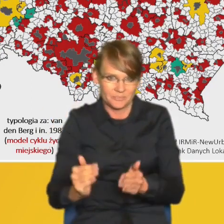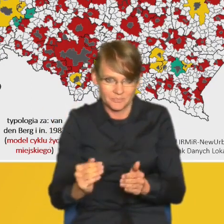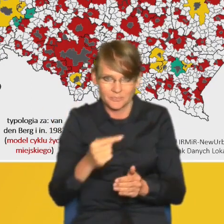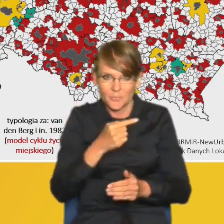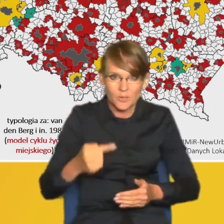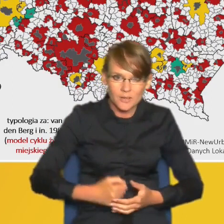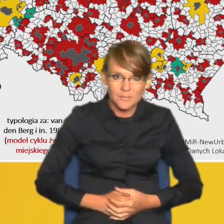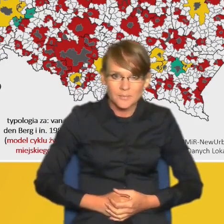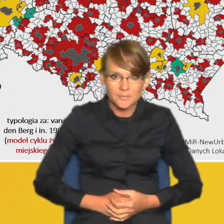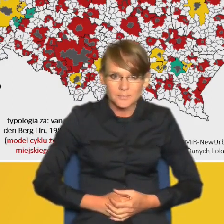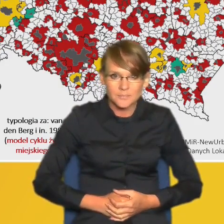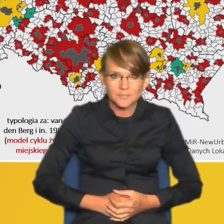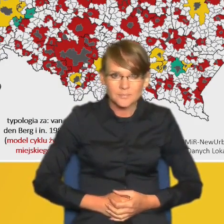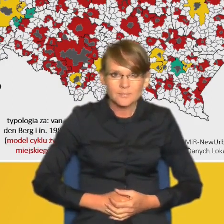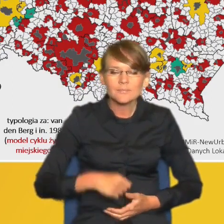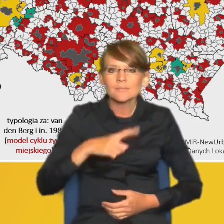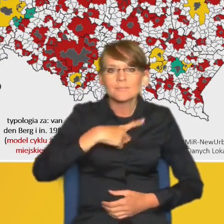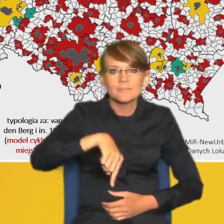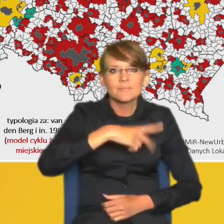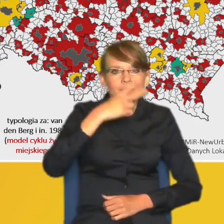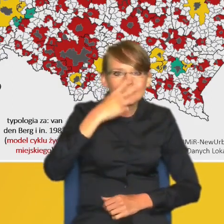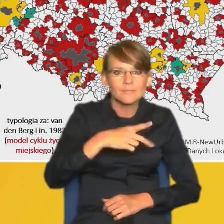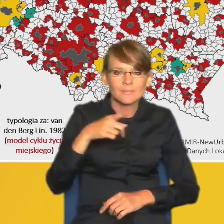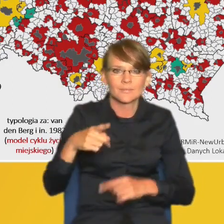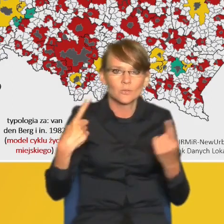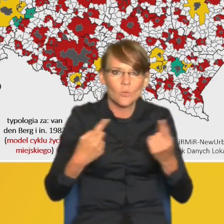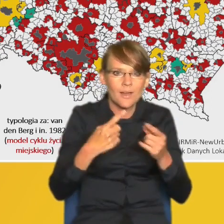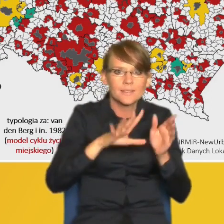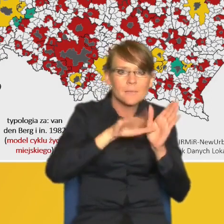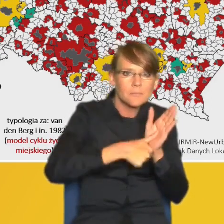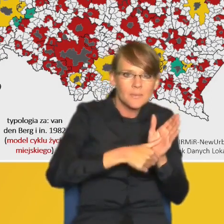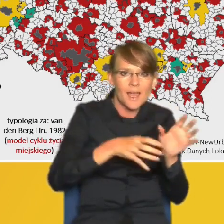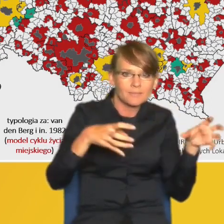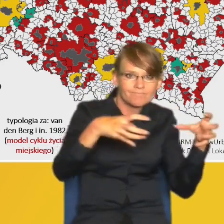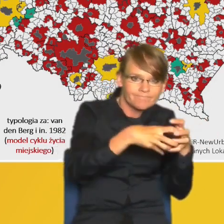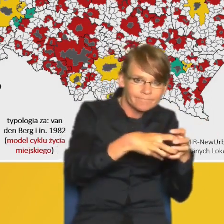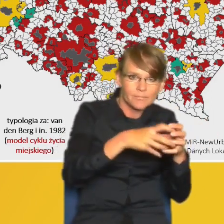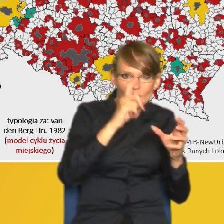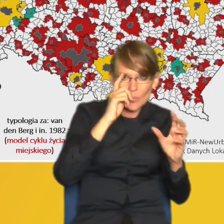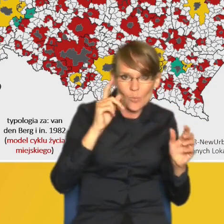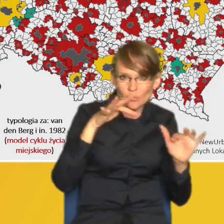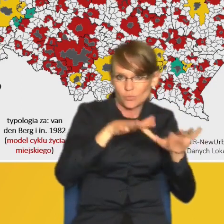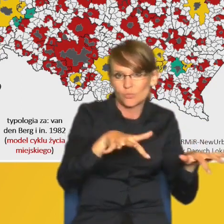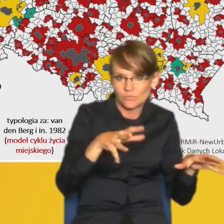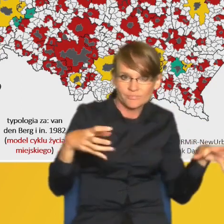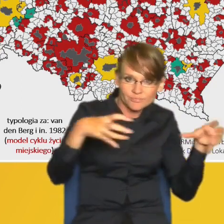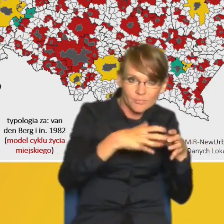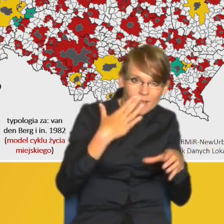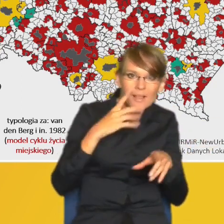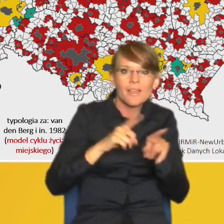Proces metropolizacji, który obserwujemy, możemy również wyrazić poprzez tak zwaną dekoncentrację.